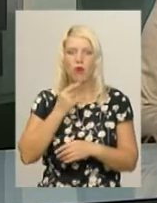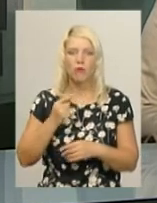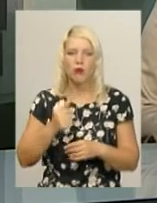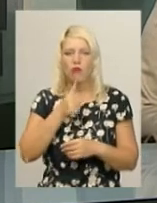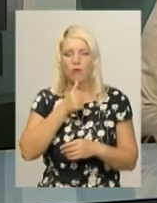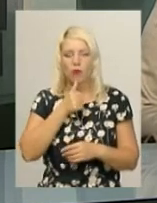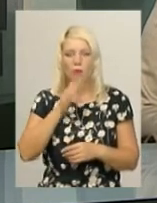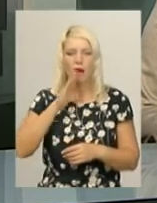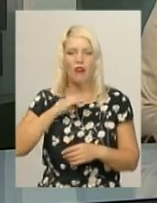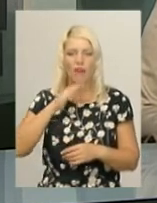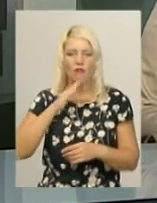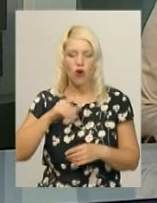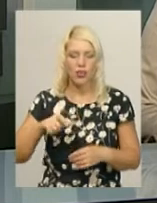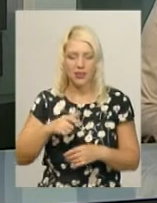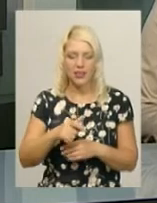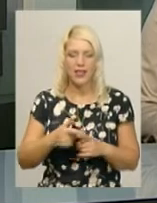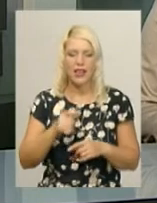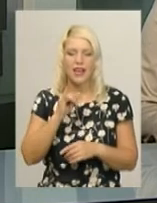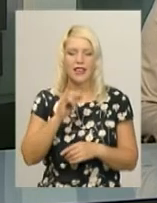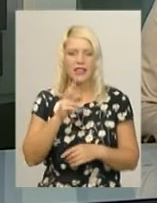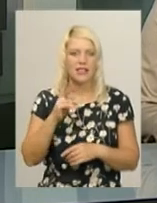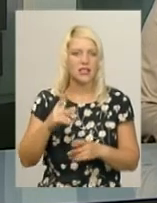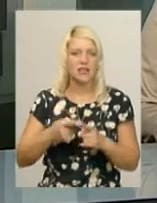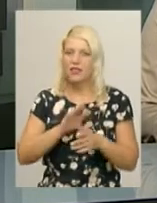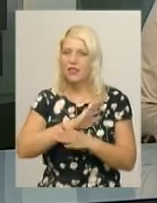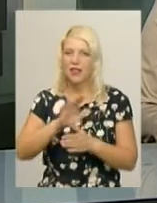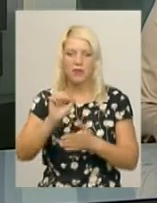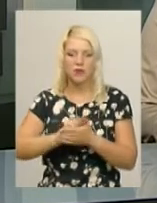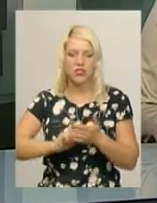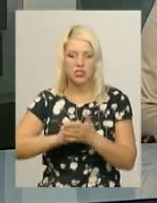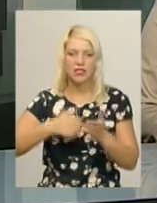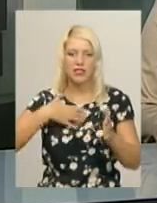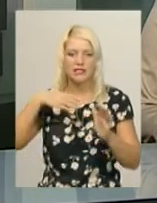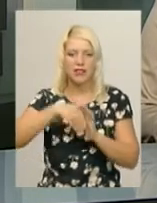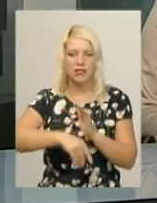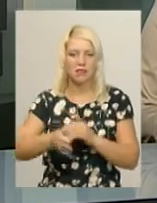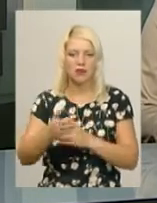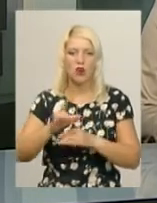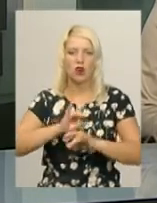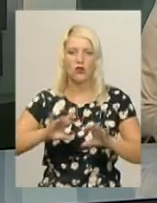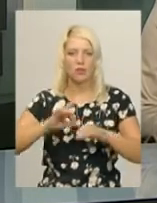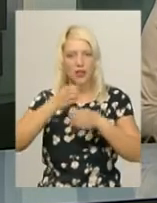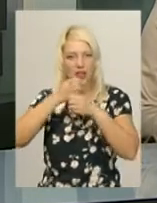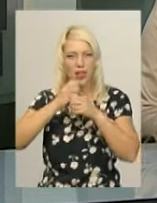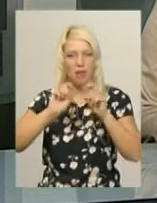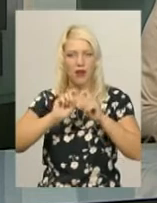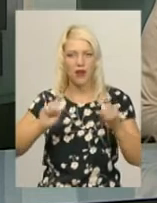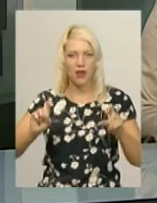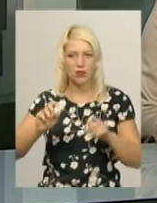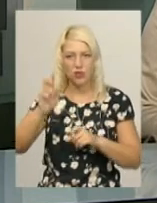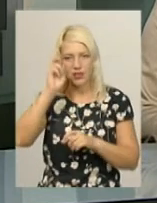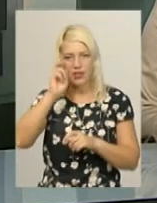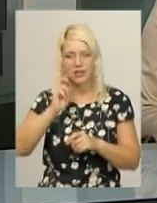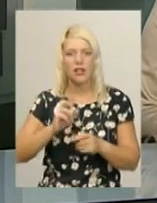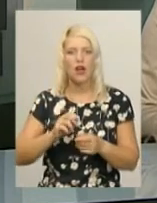в Ізяславі не причина загибелі риби, розповіла директор Хмельницької регіональної державної лабораторії Держпродспоживслужби